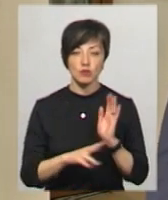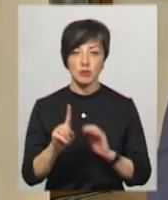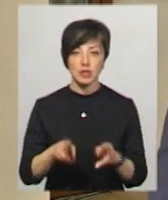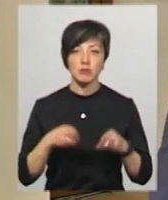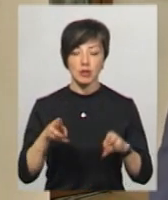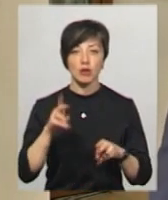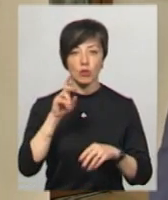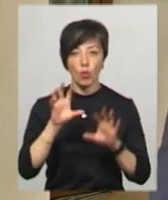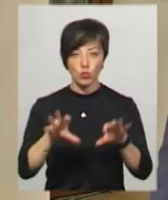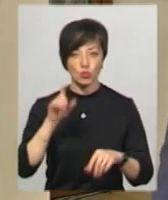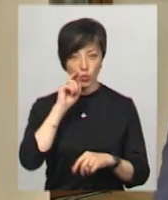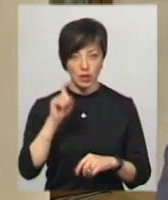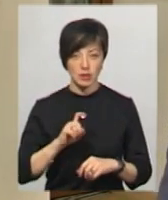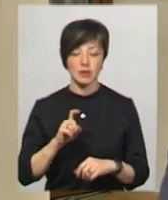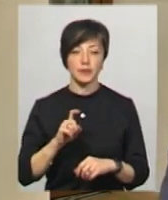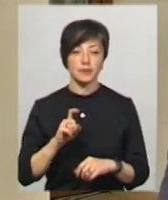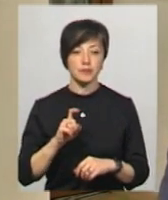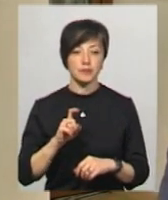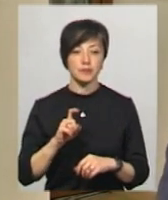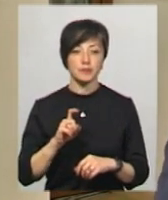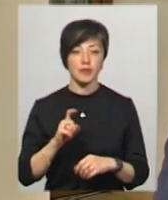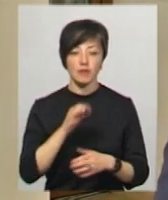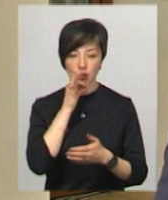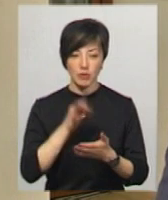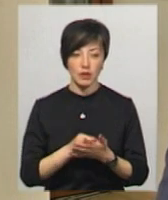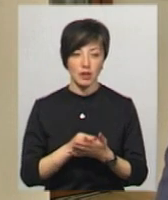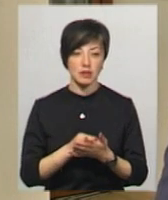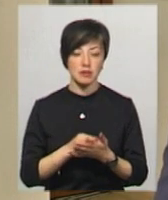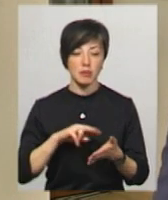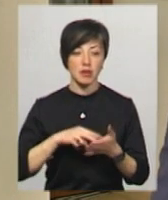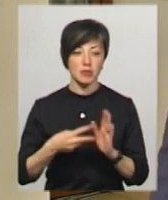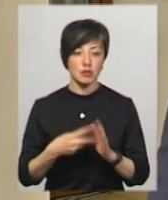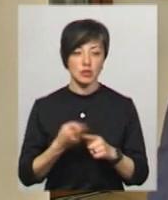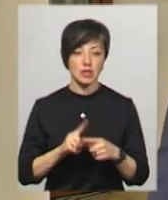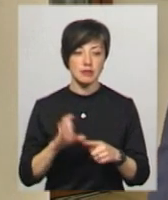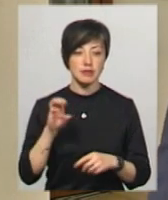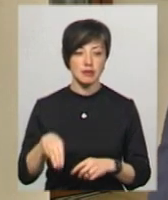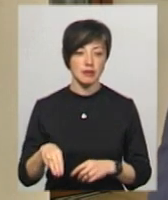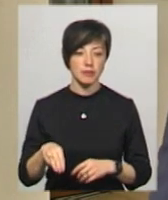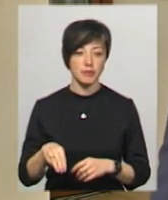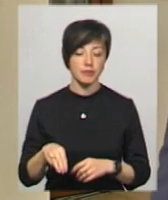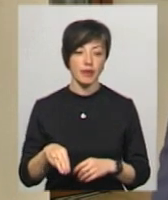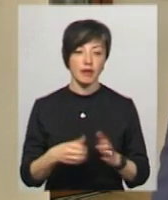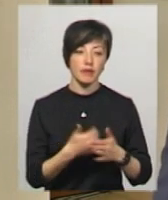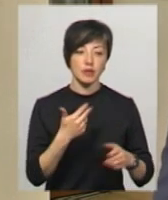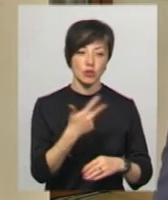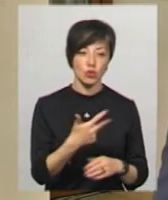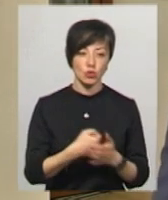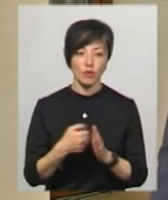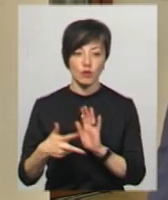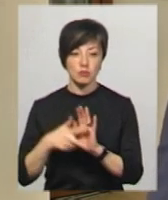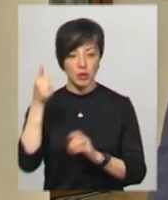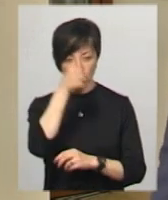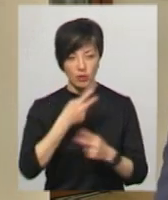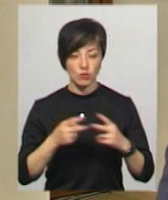Кримінального кодексу України. Кримінальна відповідальність передбачена цією статтею від 3 до 8 років